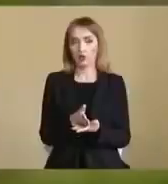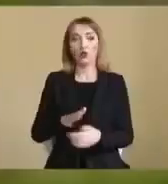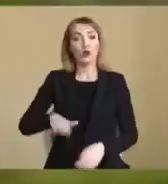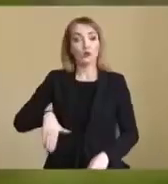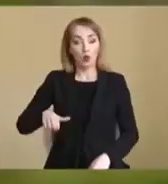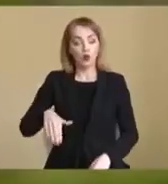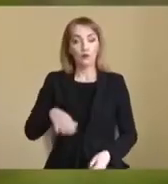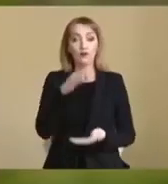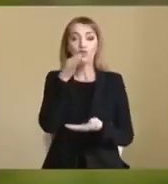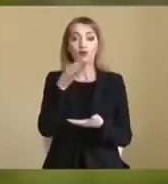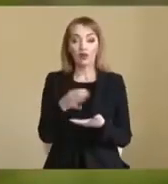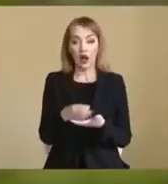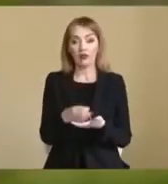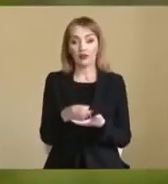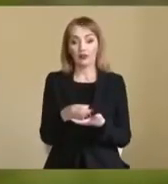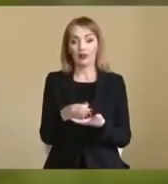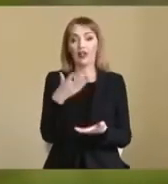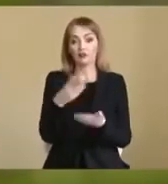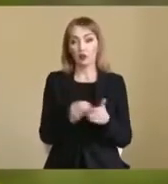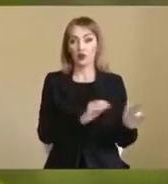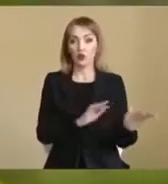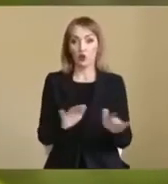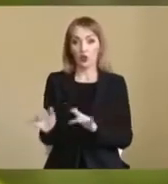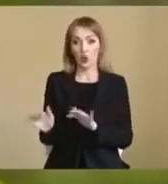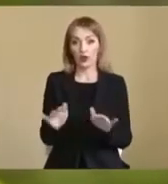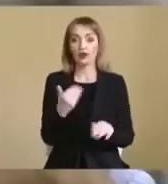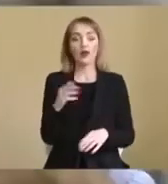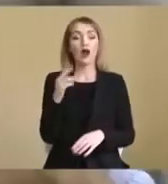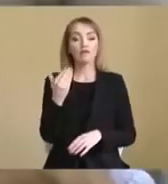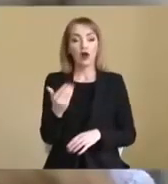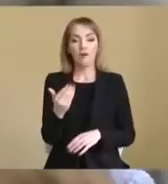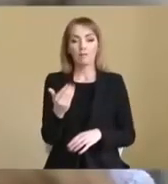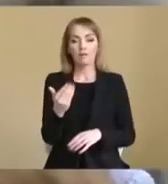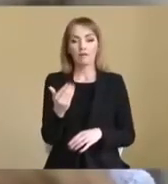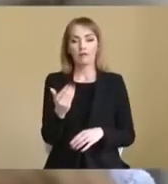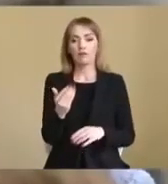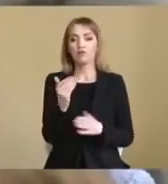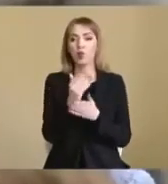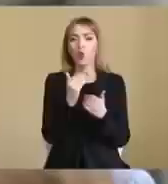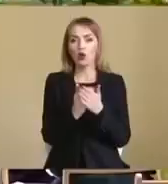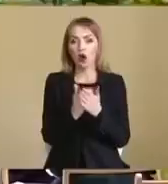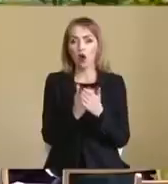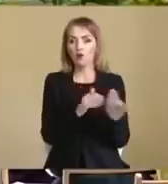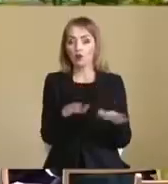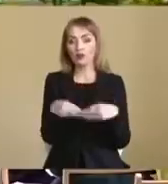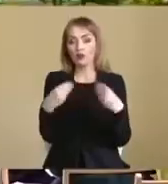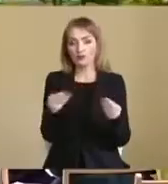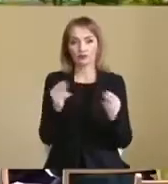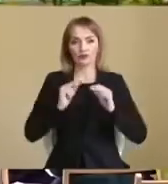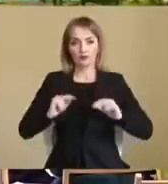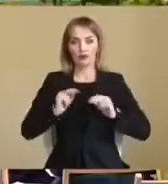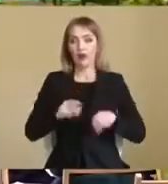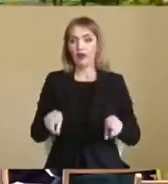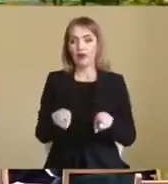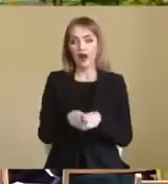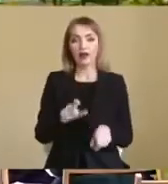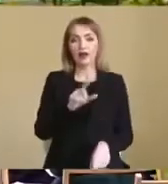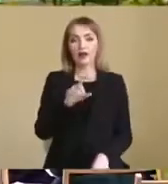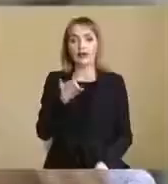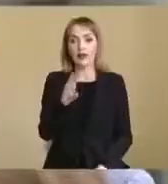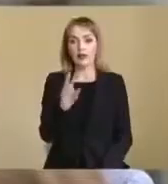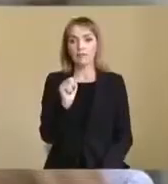відповідати за свої кроки, дії. Я вам наріжу програму дій, і ви будете працювати, як Єрмак, 25